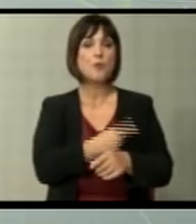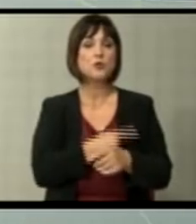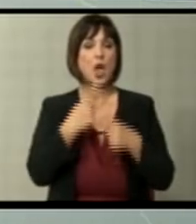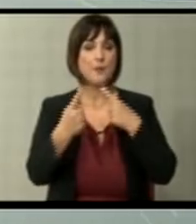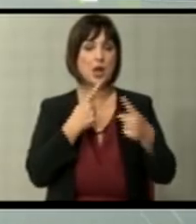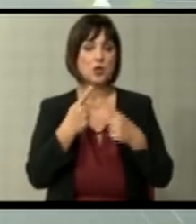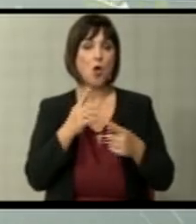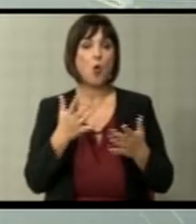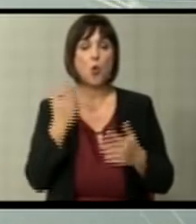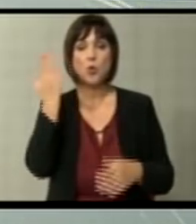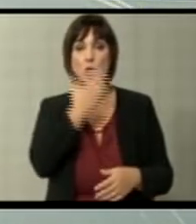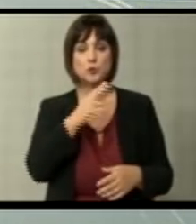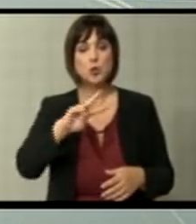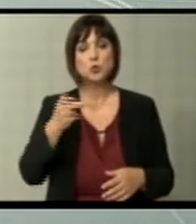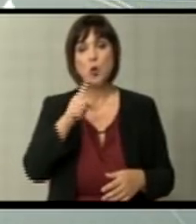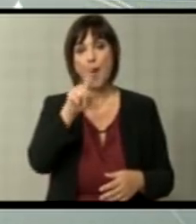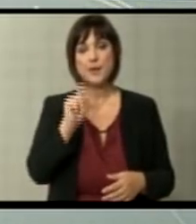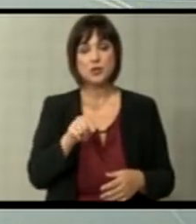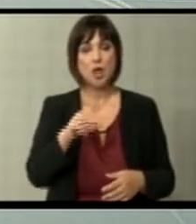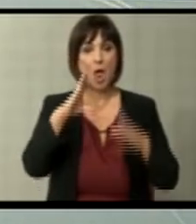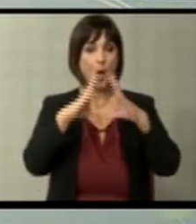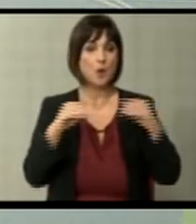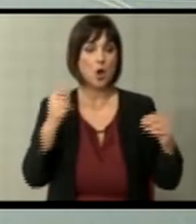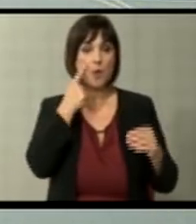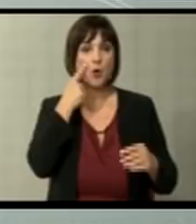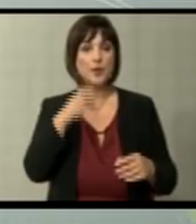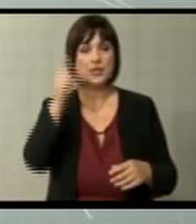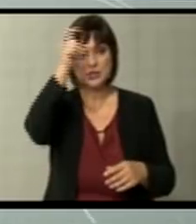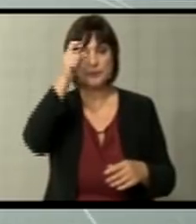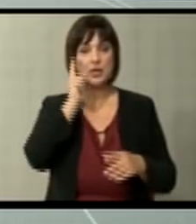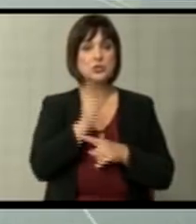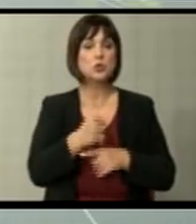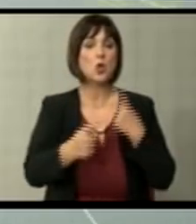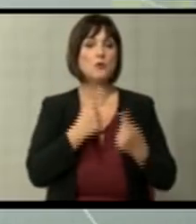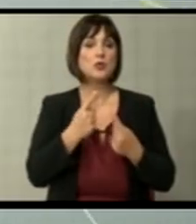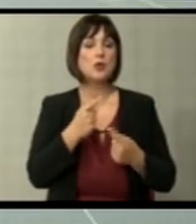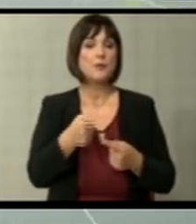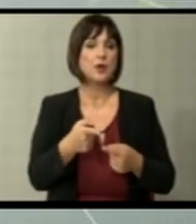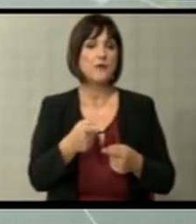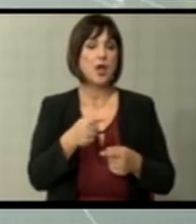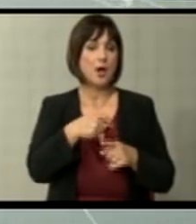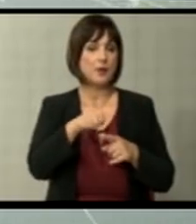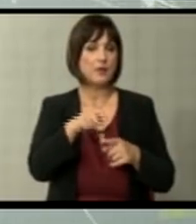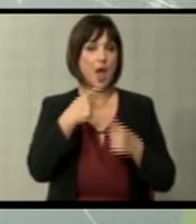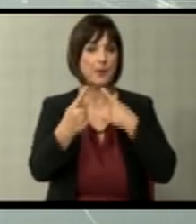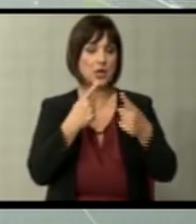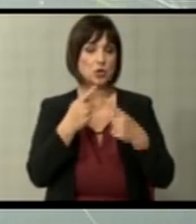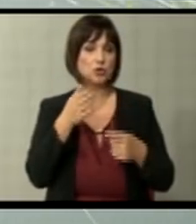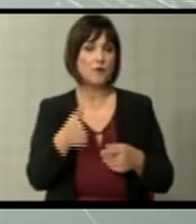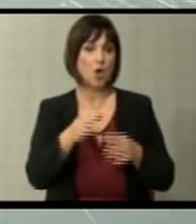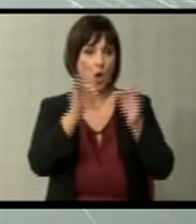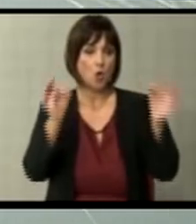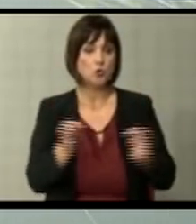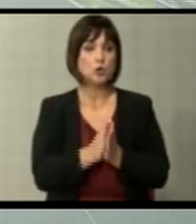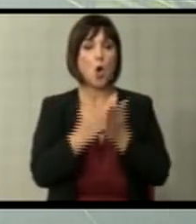во преговорачката рамка. Когу ќе успе друго прашање, бидеќи Романија се обиде на Србија исти услови да постави при крирањето на преговорачката рамка во однос